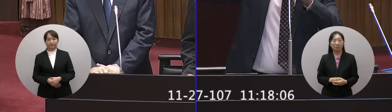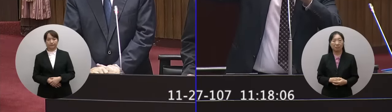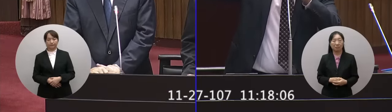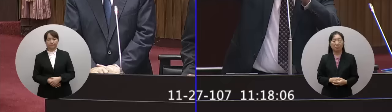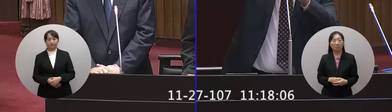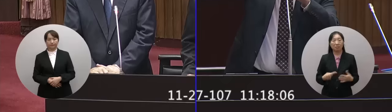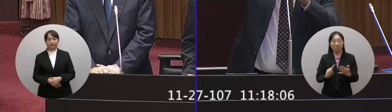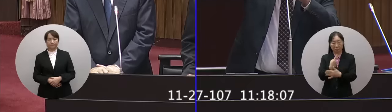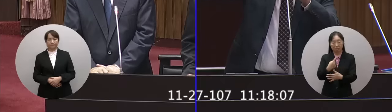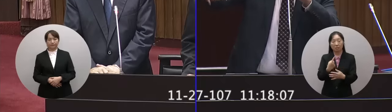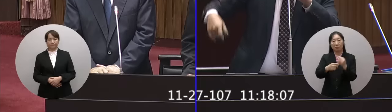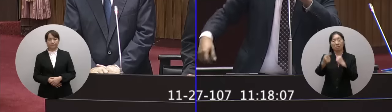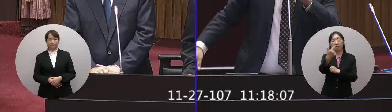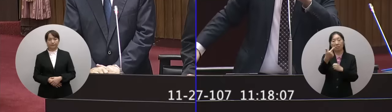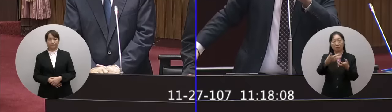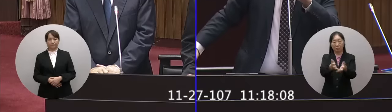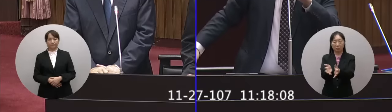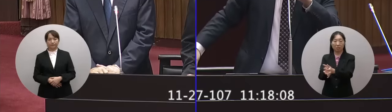只有六組